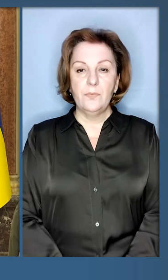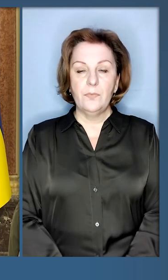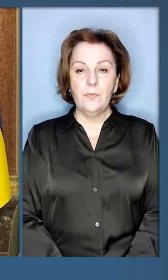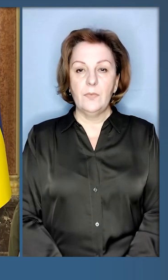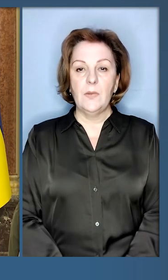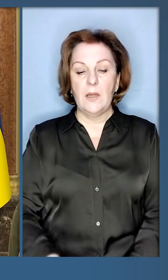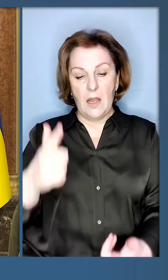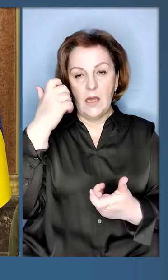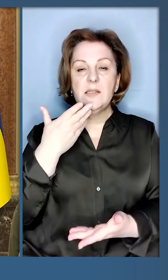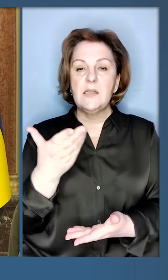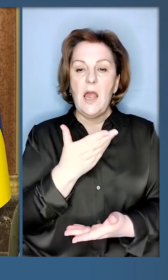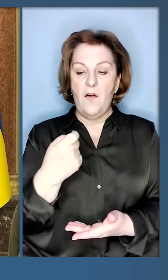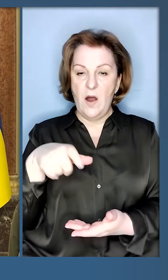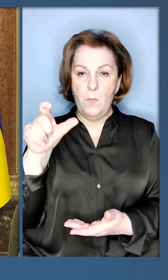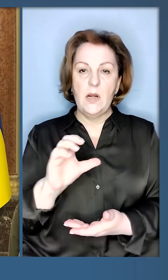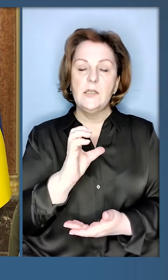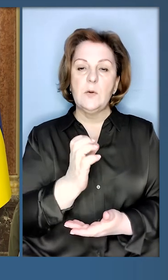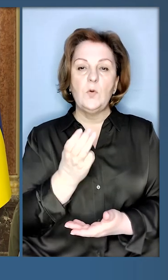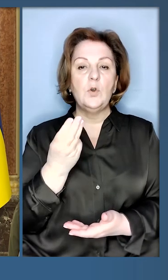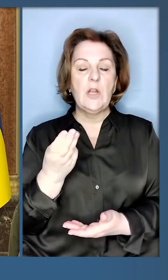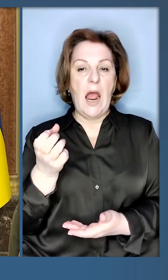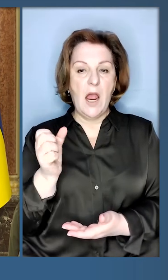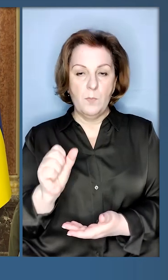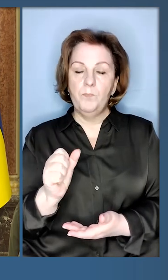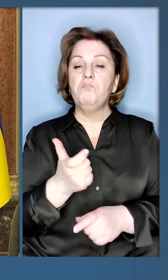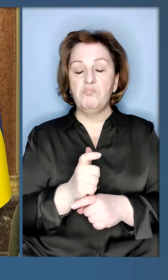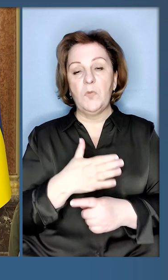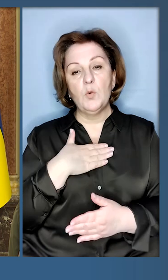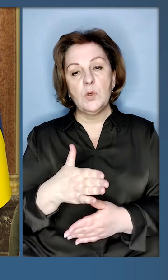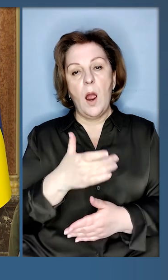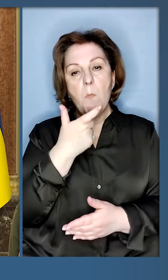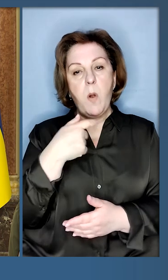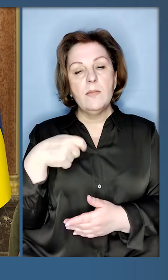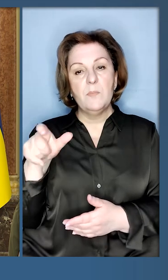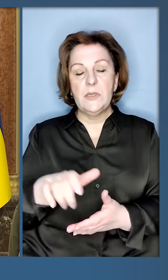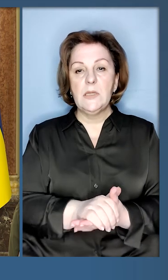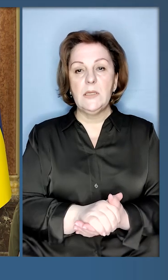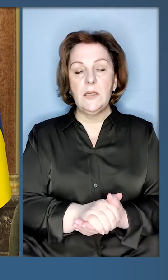Заява президента США. Дуже дякую, пане президенте.